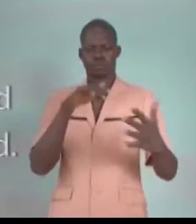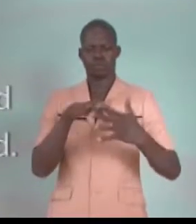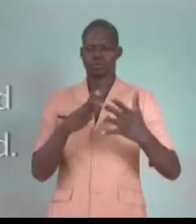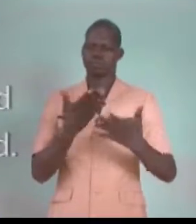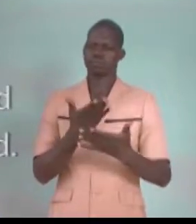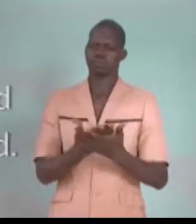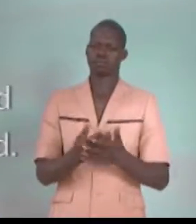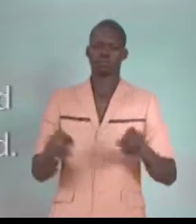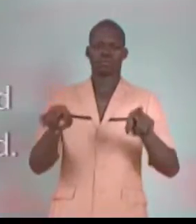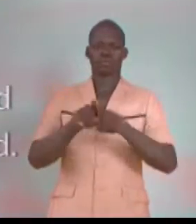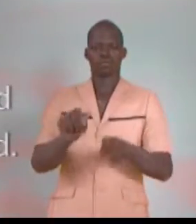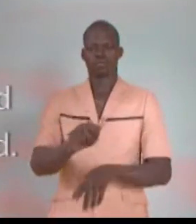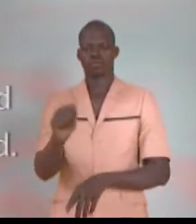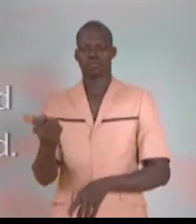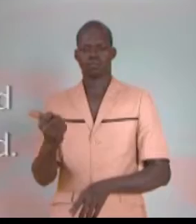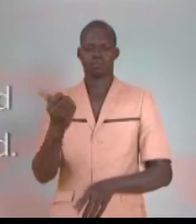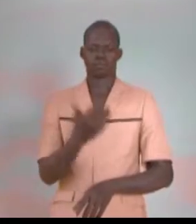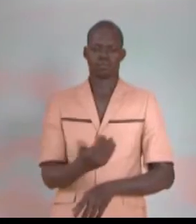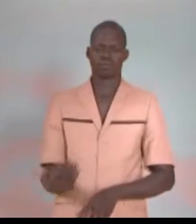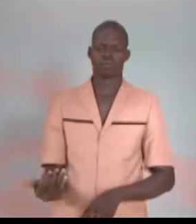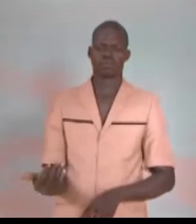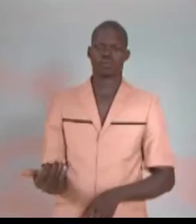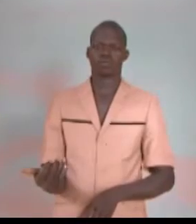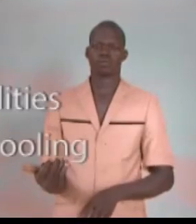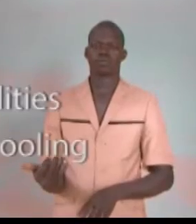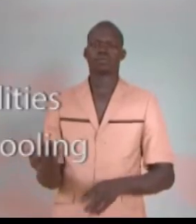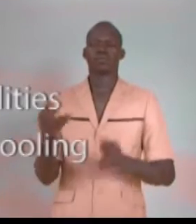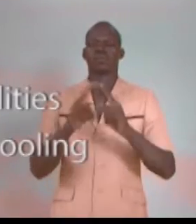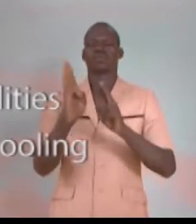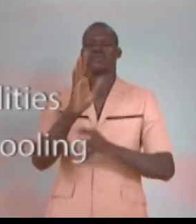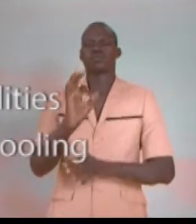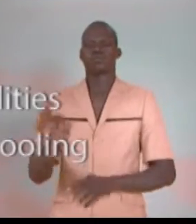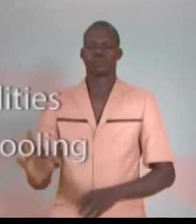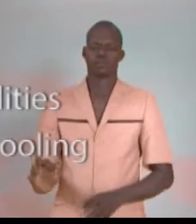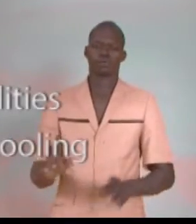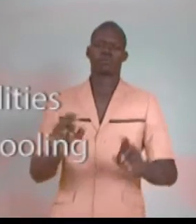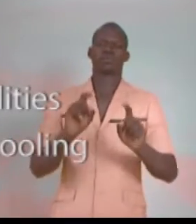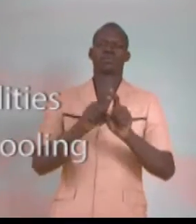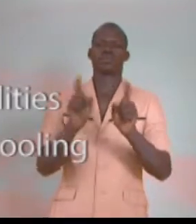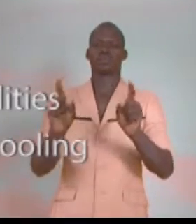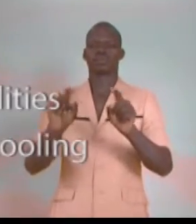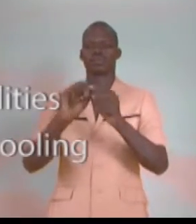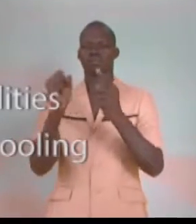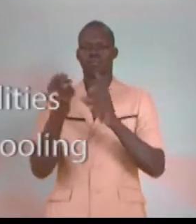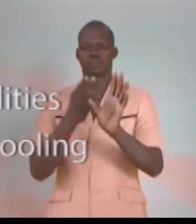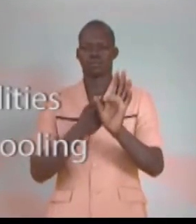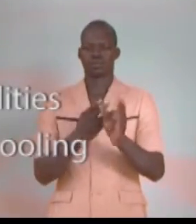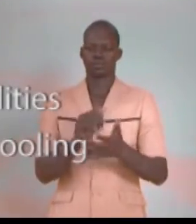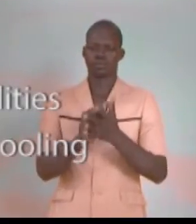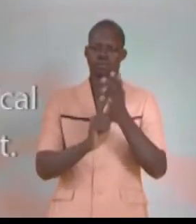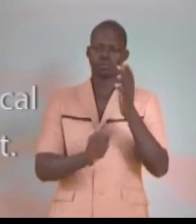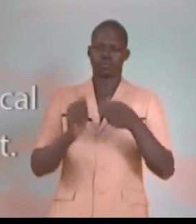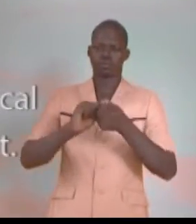aisément comme tout autre enfant. Au Burkina Faso, les genres de handicap les moins pénalisants pour la